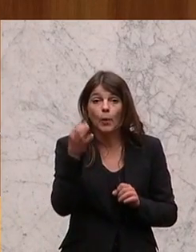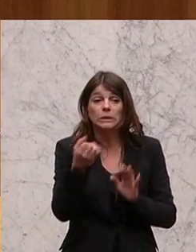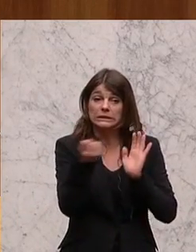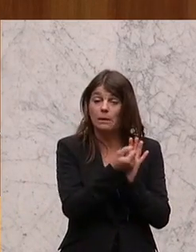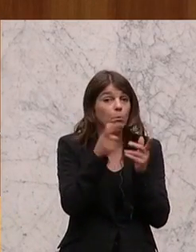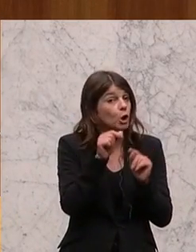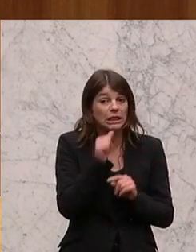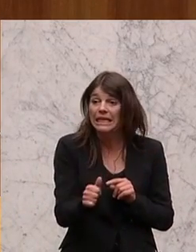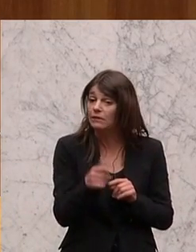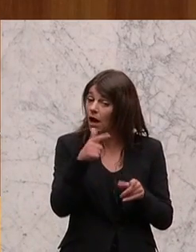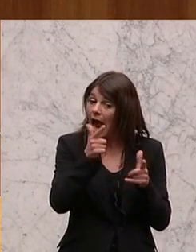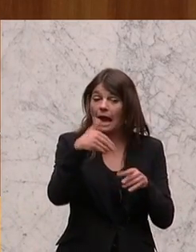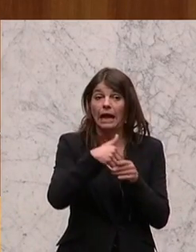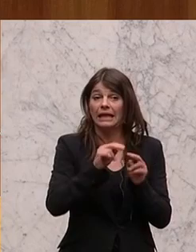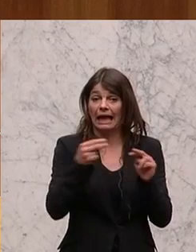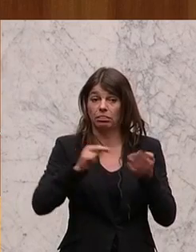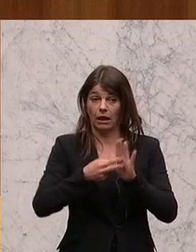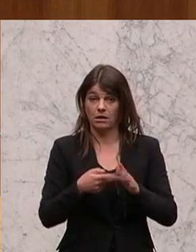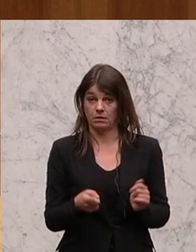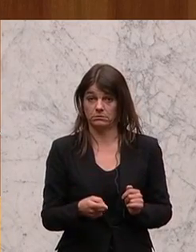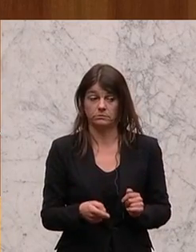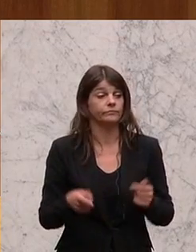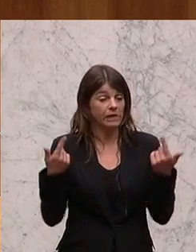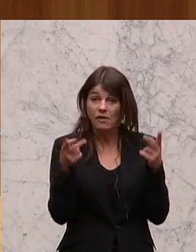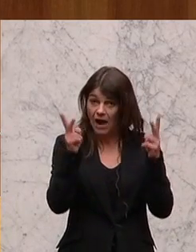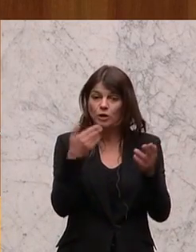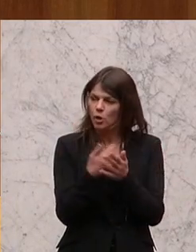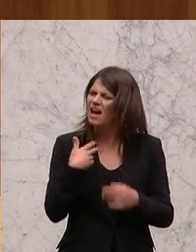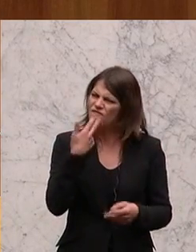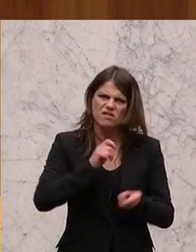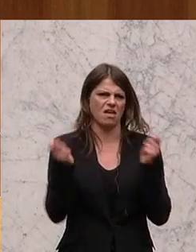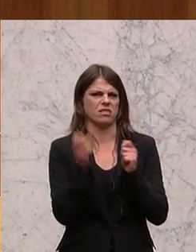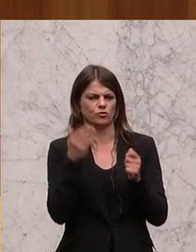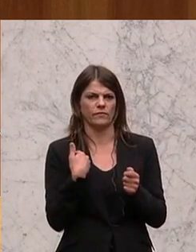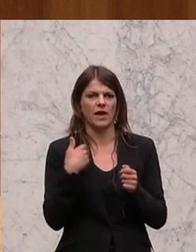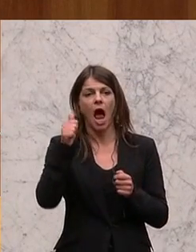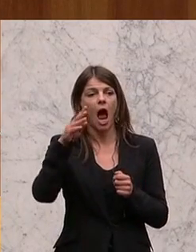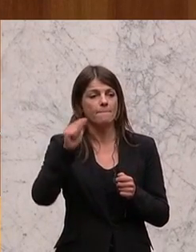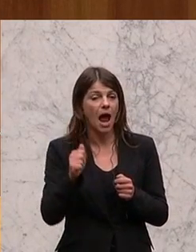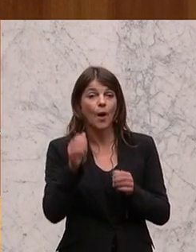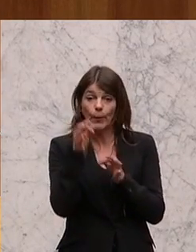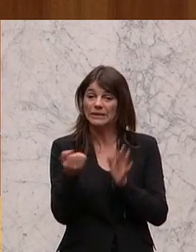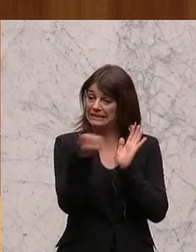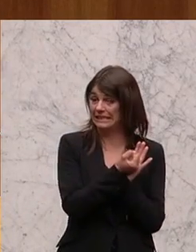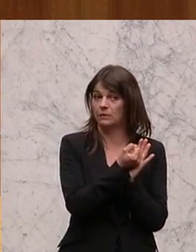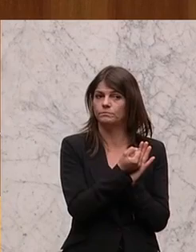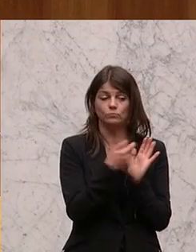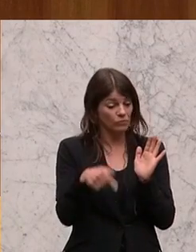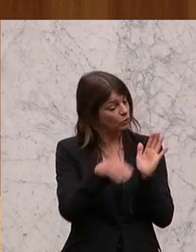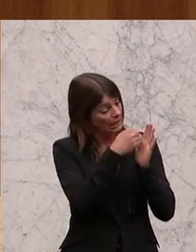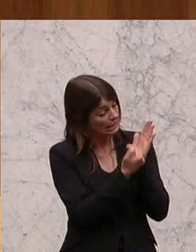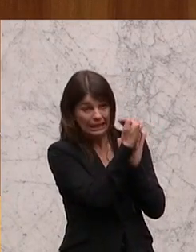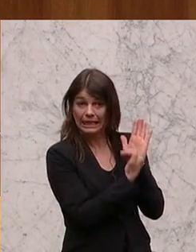nicht gentechnikfreiheit. Das ist so. Und auch das wollen wir geändert haben. Und das Amagütesiegel, das erlaubt in seinen